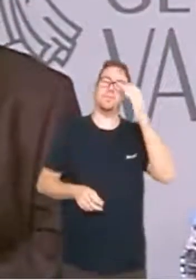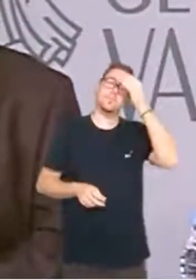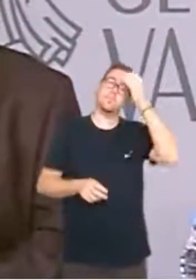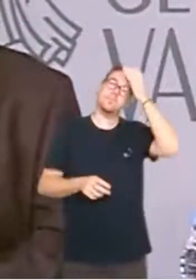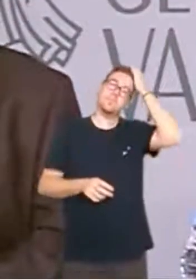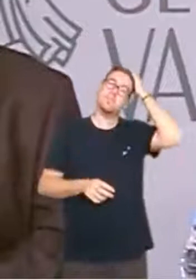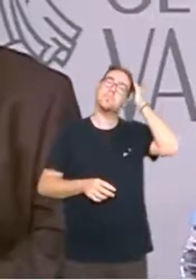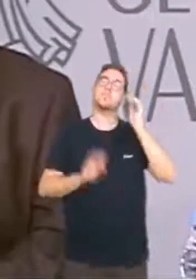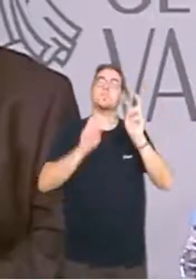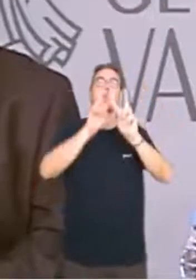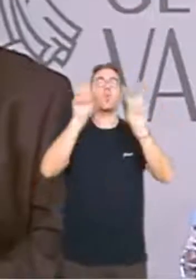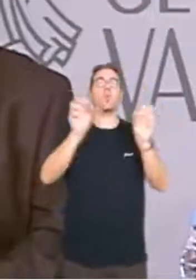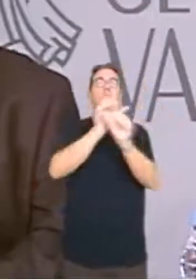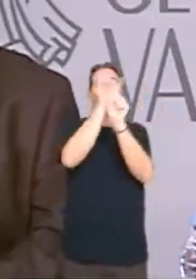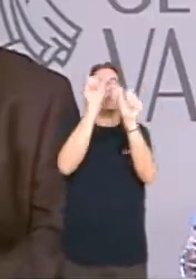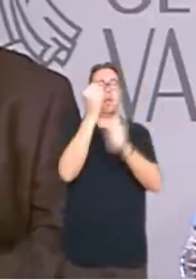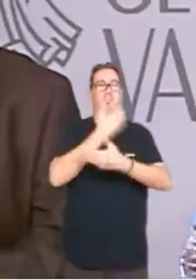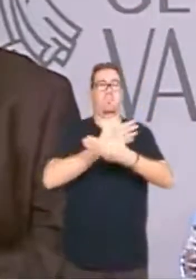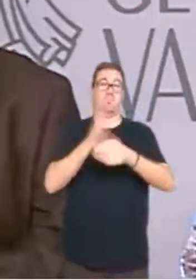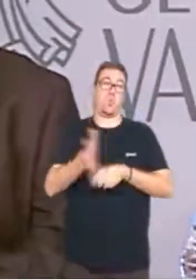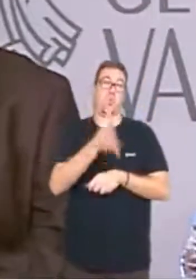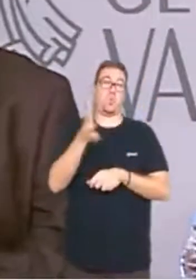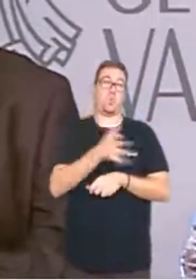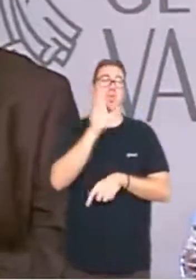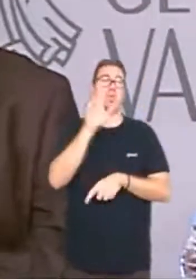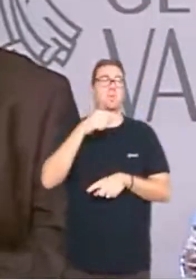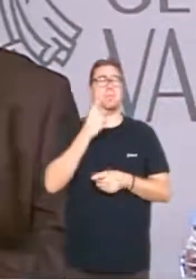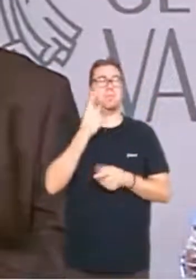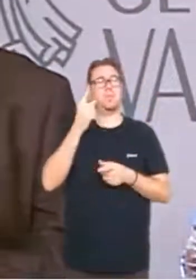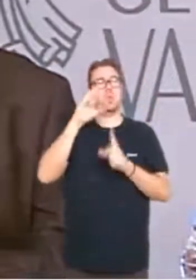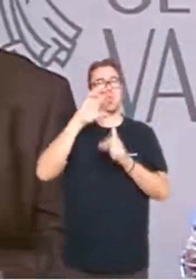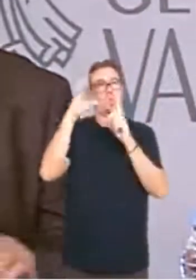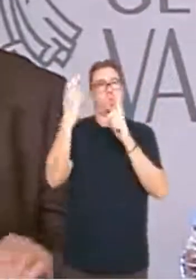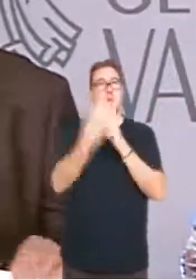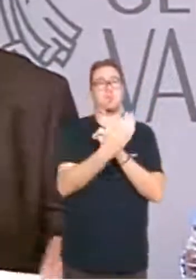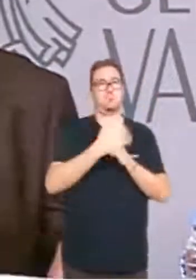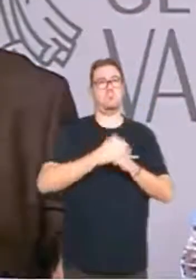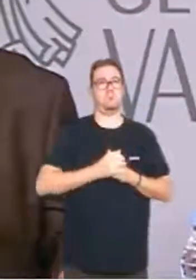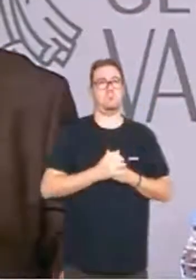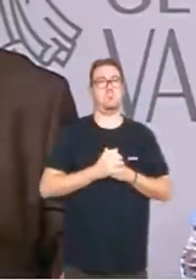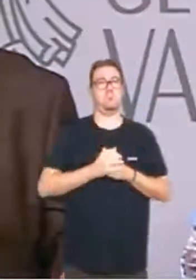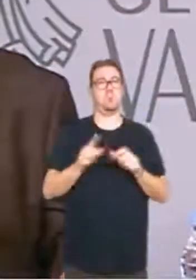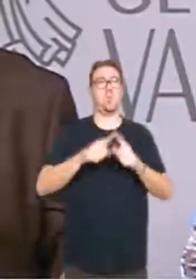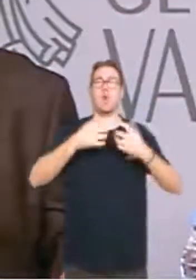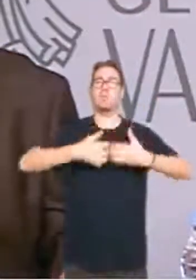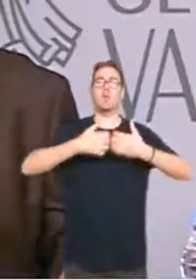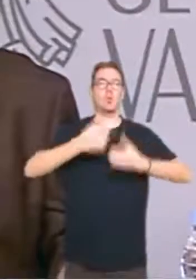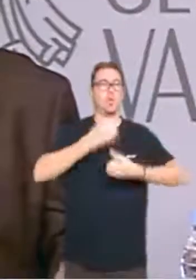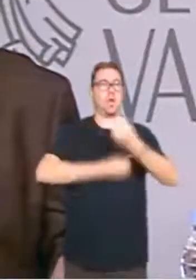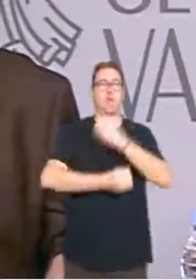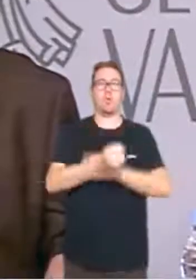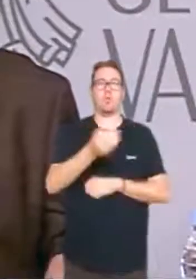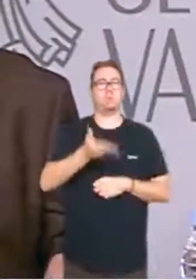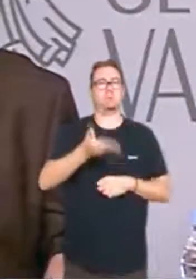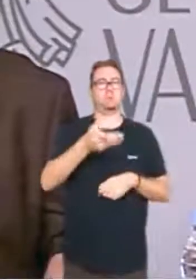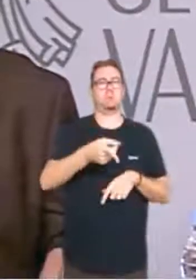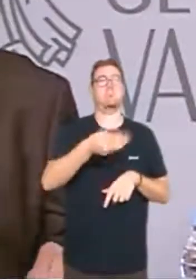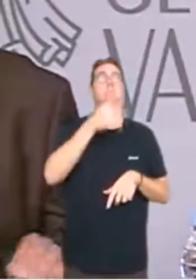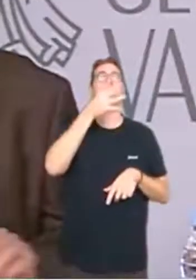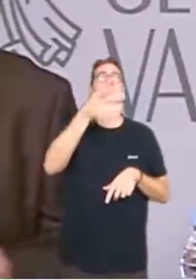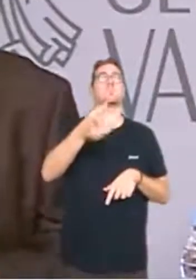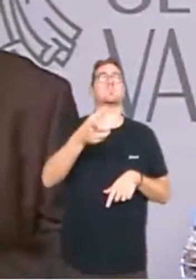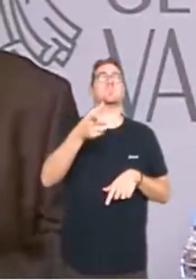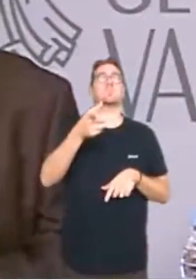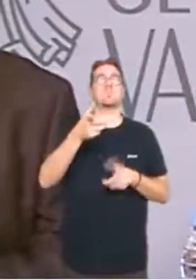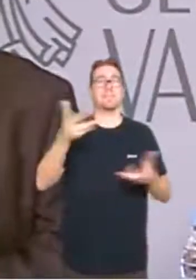El nou model productiu passa també per a la promoció de la cultura com a motor econòmic i per això la